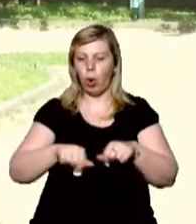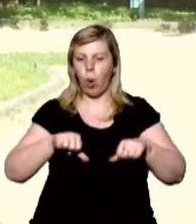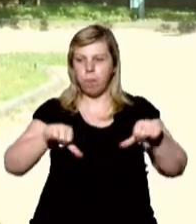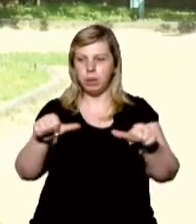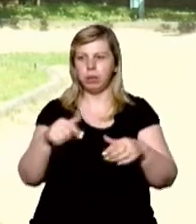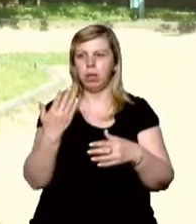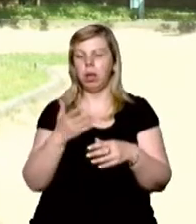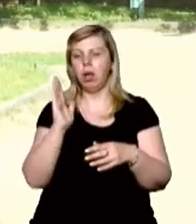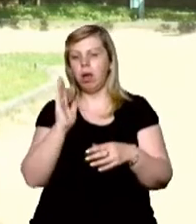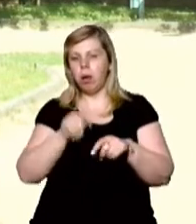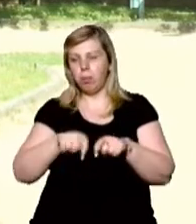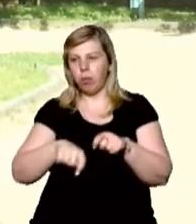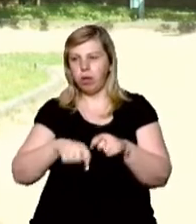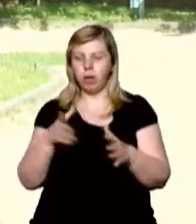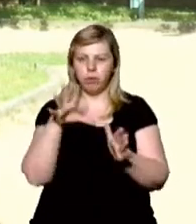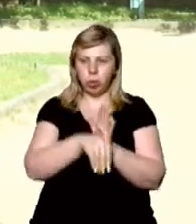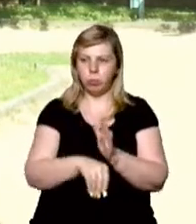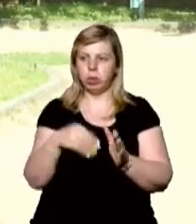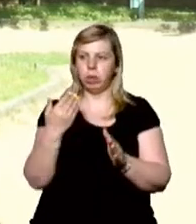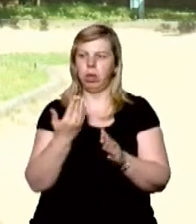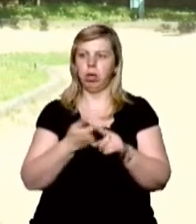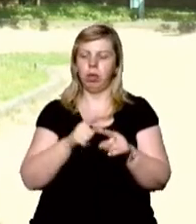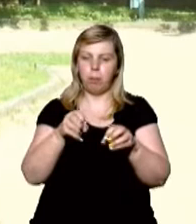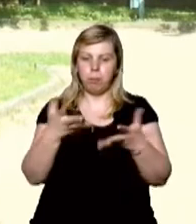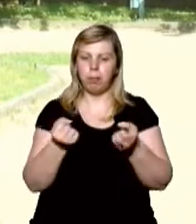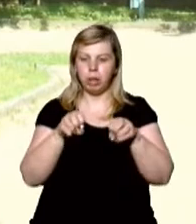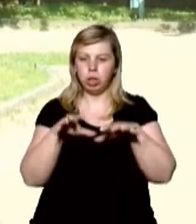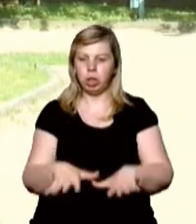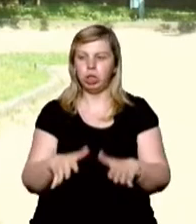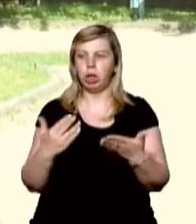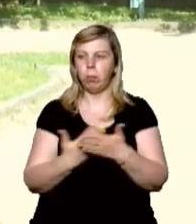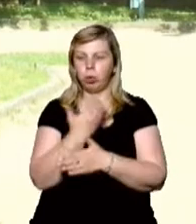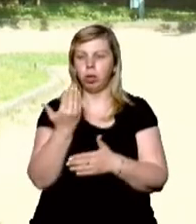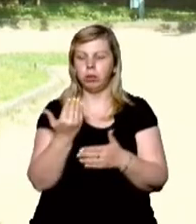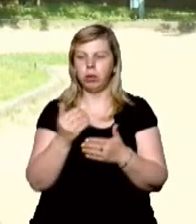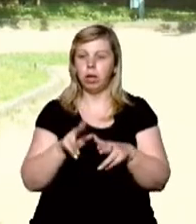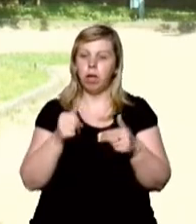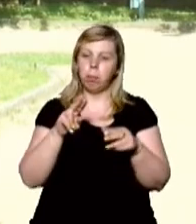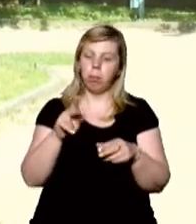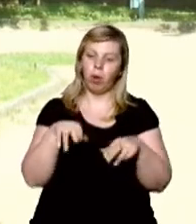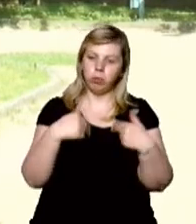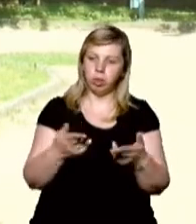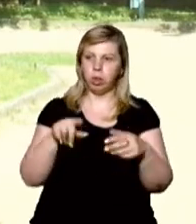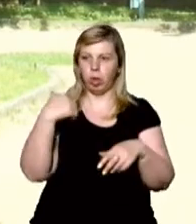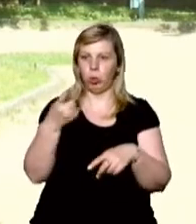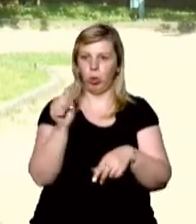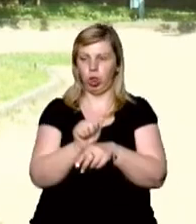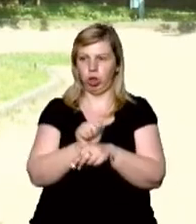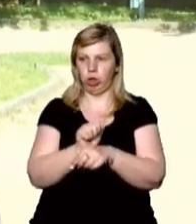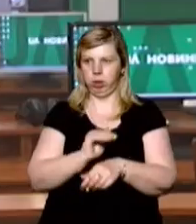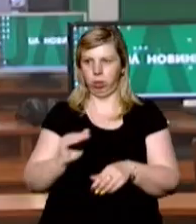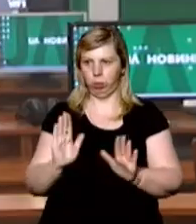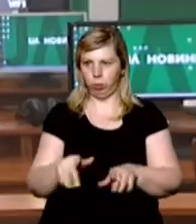ТЕП ТНС, на якій також буде і в тому числі прийматися рішення про поновлення роботи садочків вже з наступного тижня.